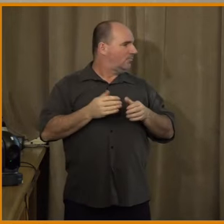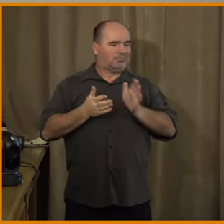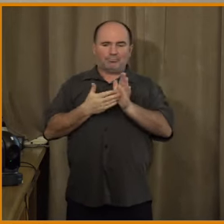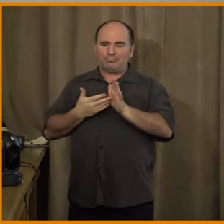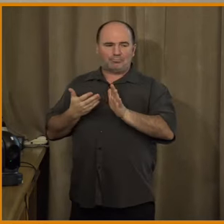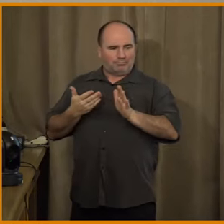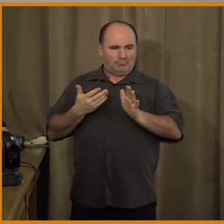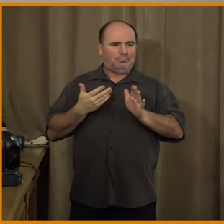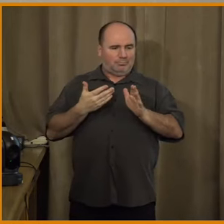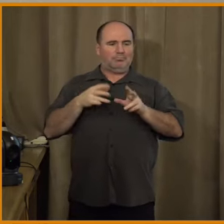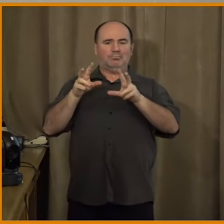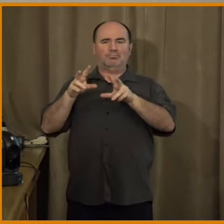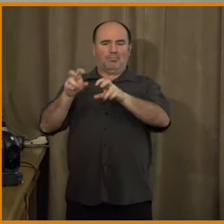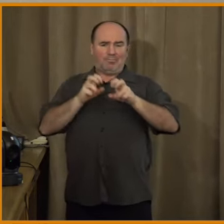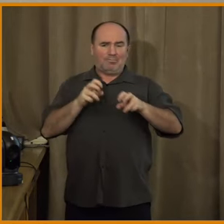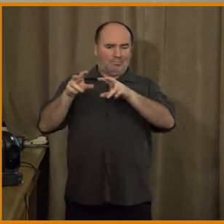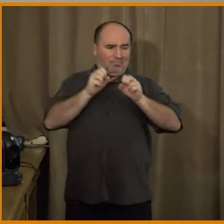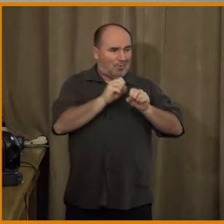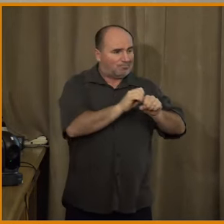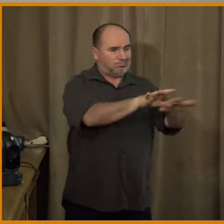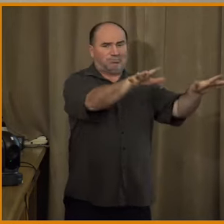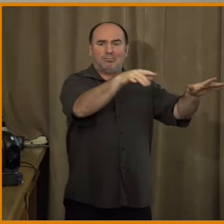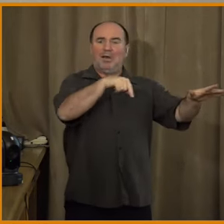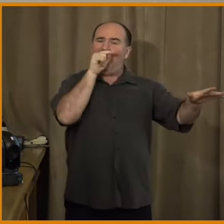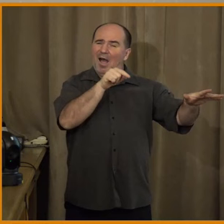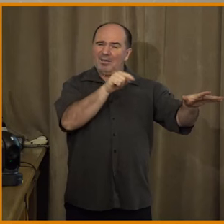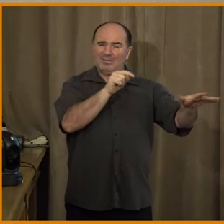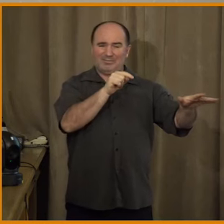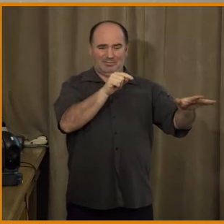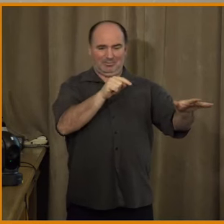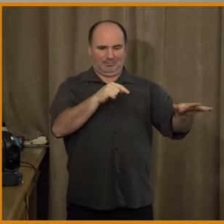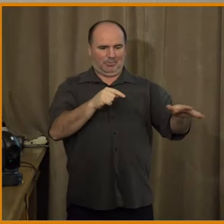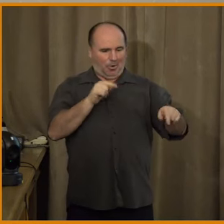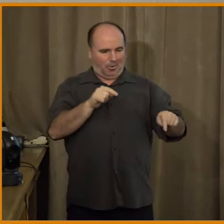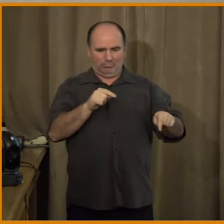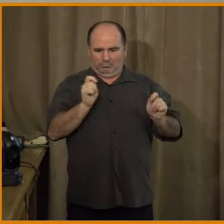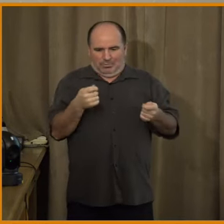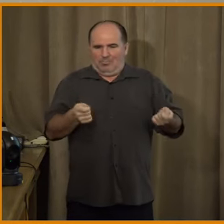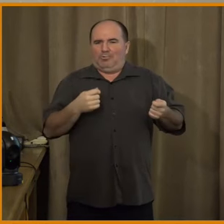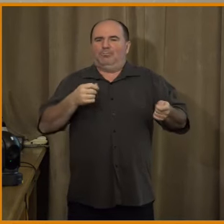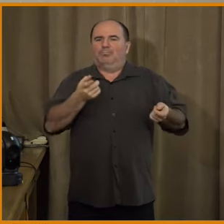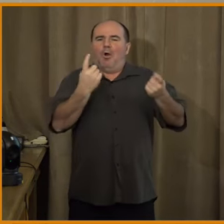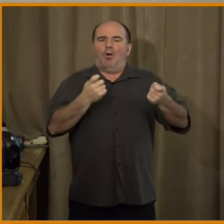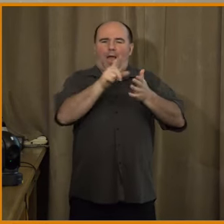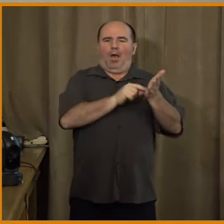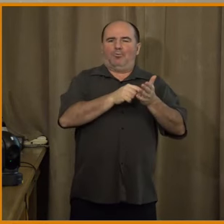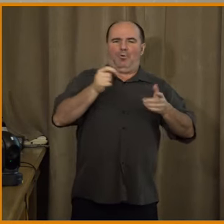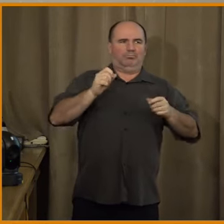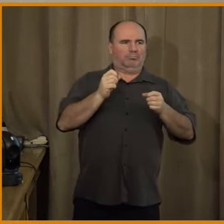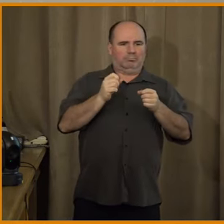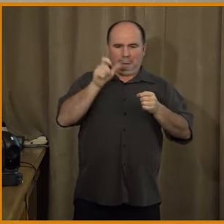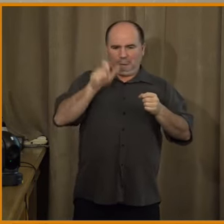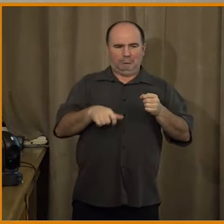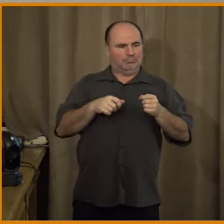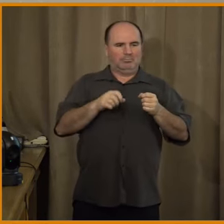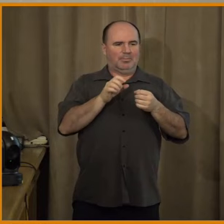zdroji pod mě dává smyslom říkat, že je to dezinformace, případně dezinformátor. To, co my